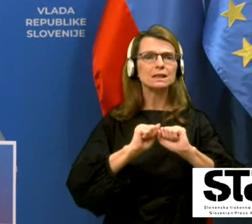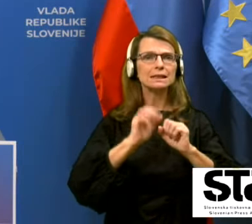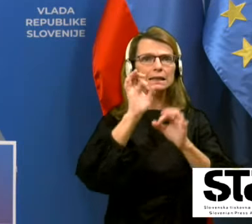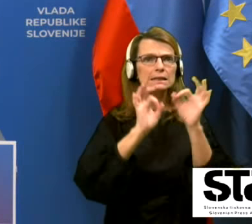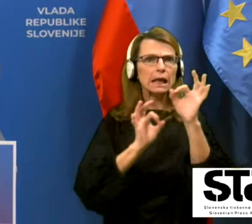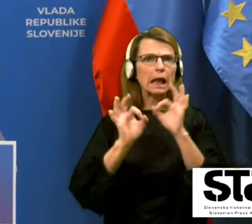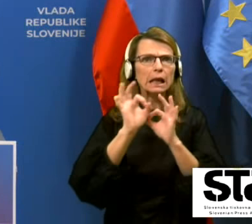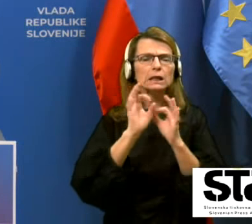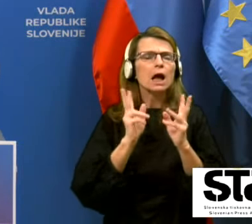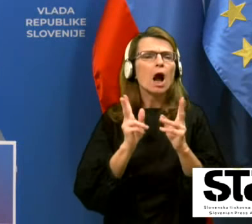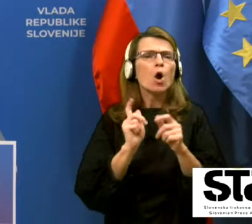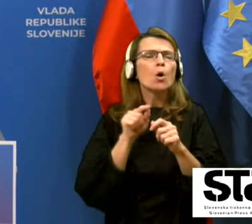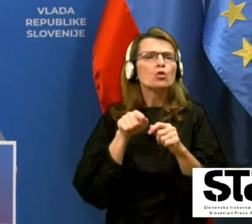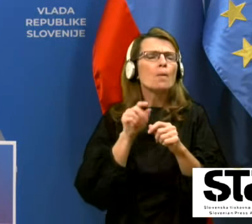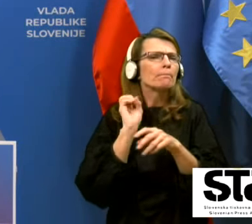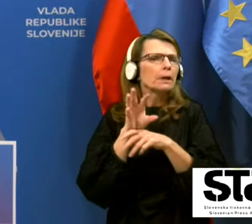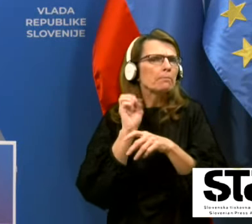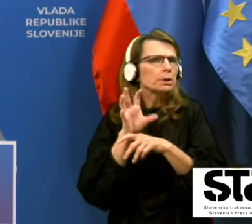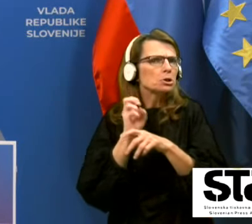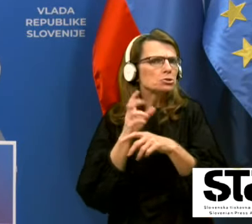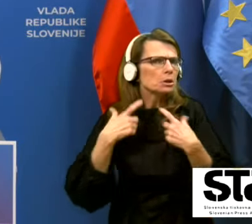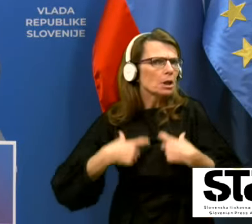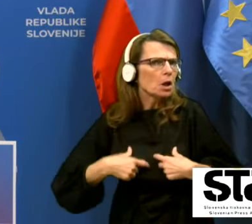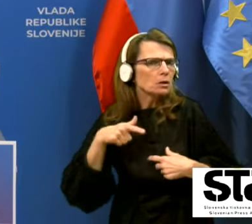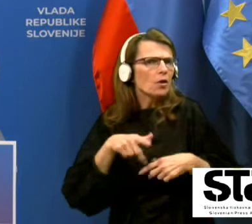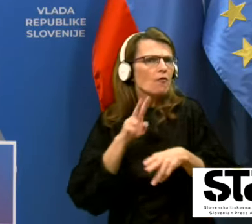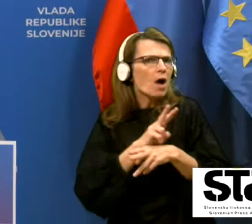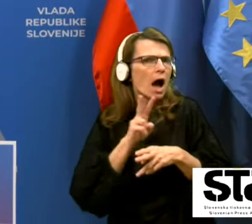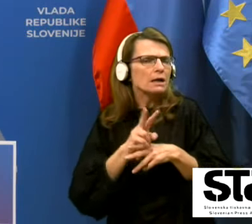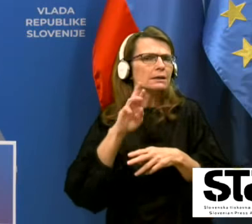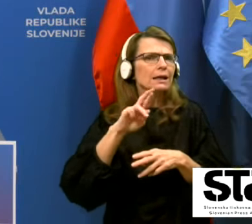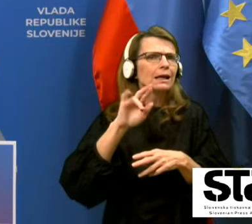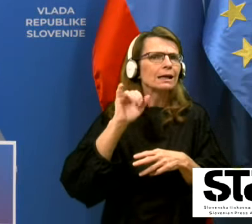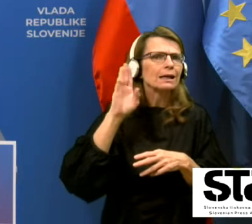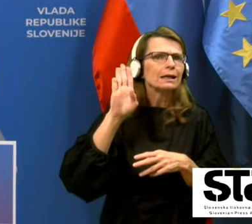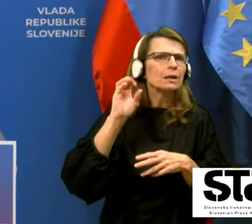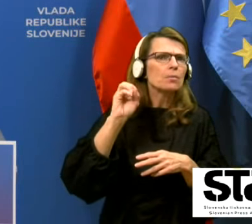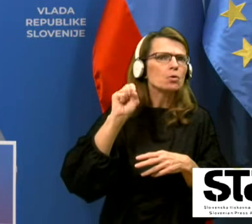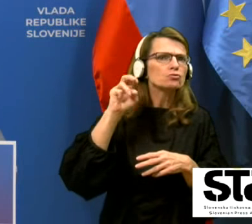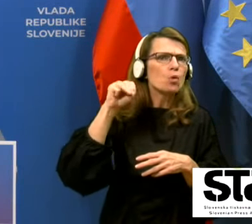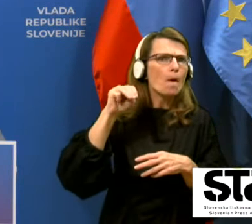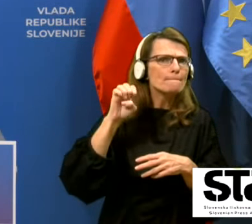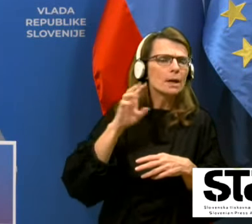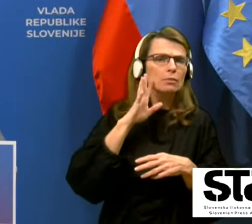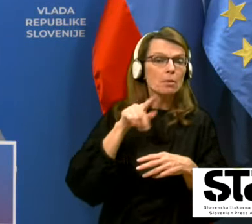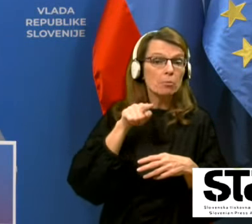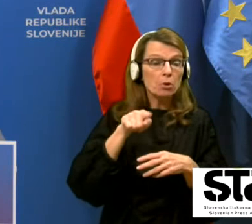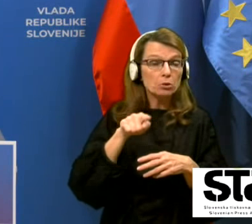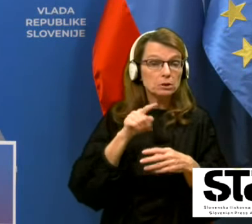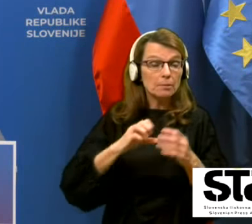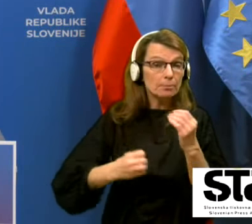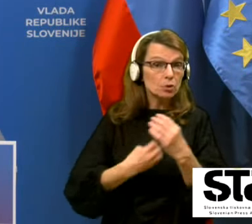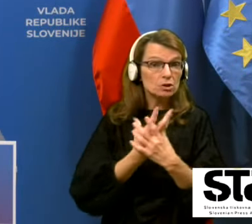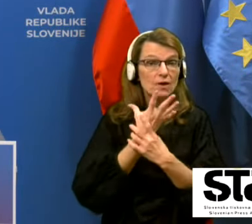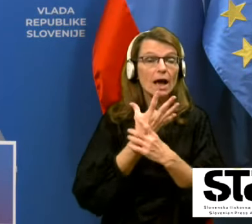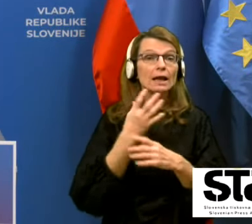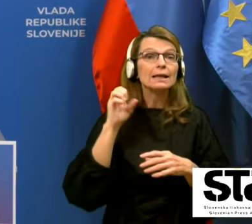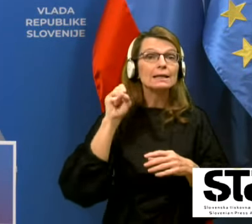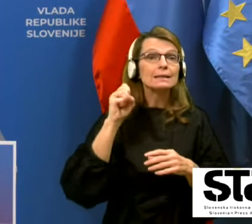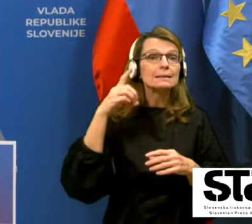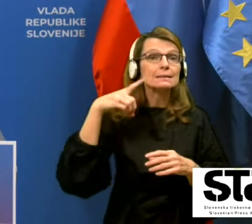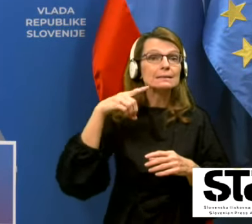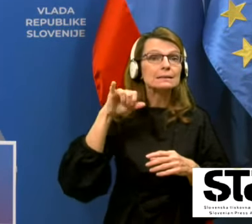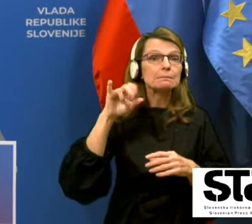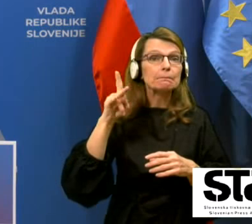notri. Kako prepričati naše tovarne, naše ribosome, da bojo proizvajali ta spike protein koronavirusa.